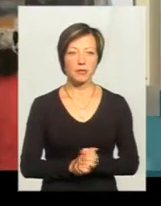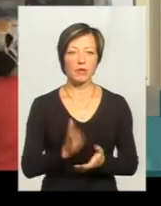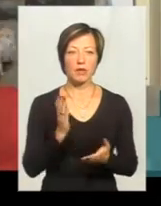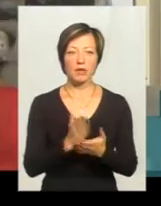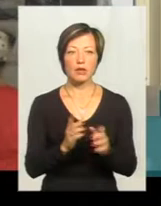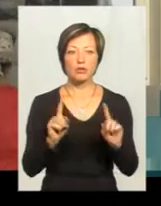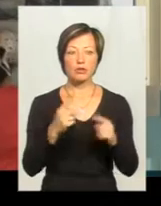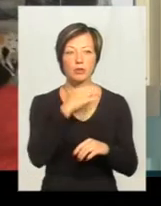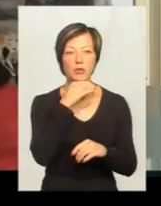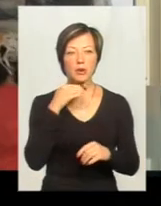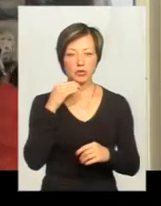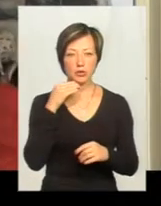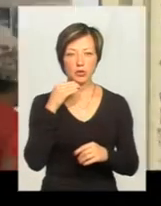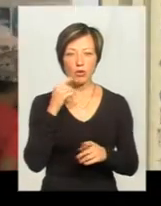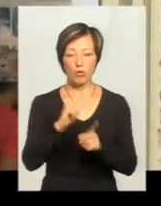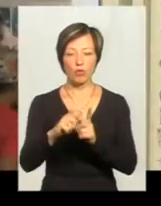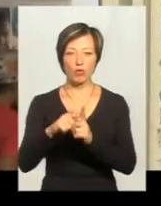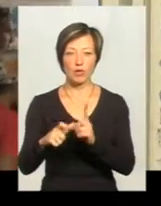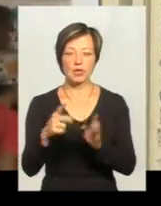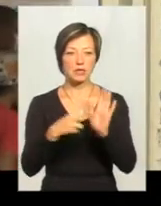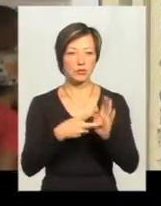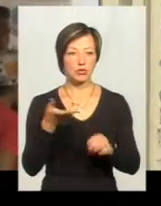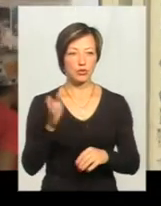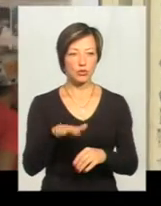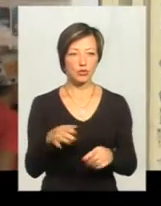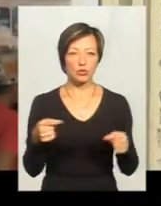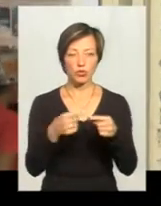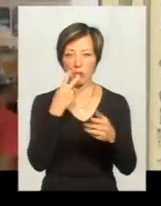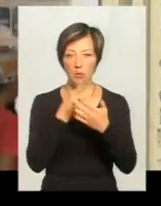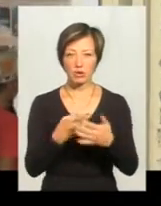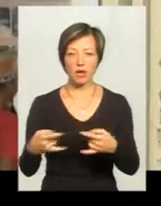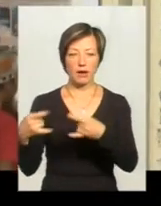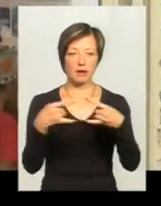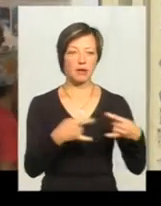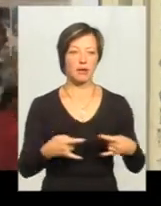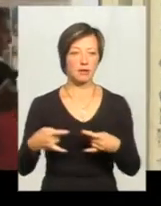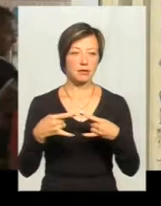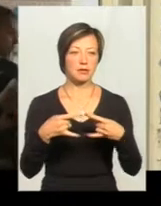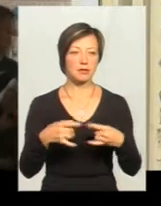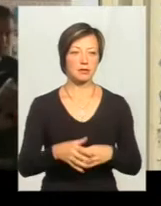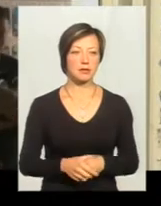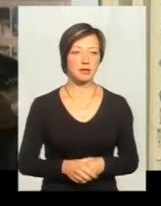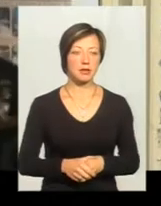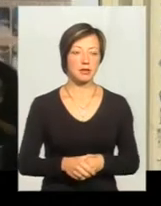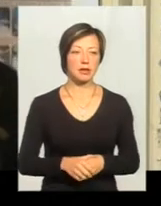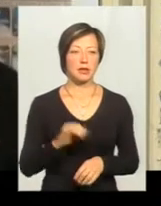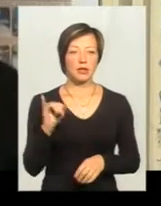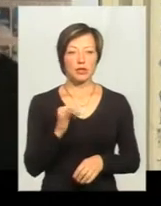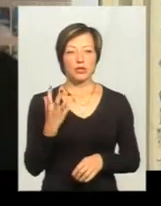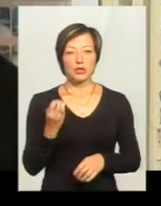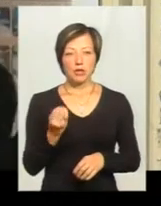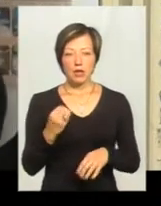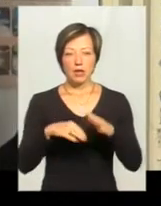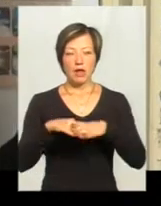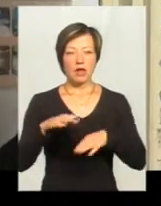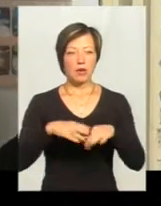дуже багато пуль. Сім штук – це те, що ми побачили на рентген, і ще на передніх